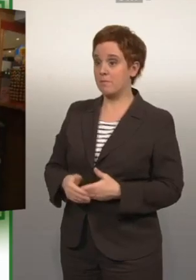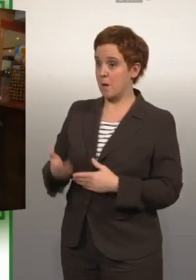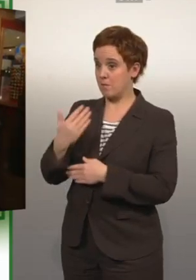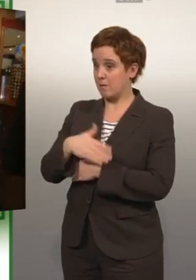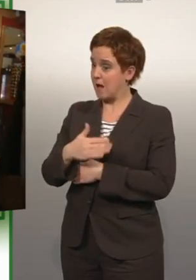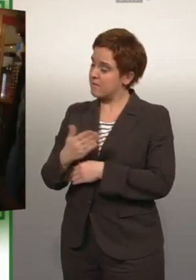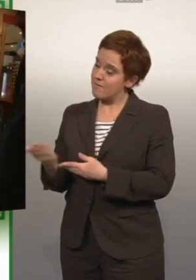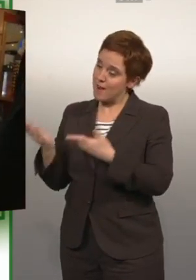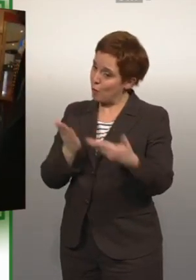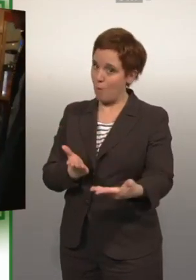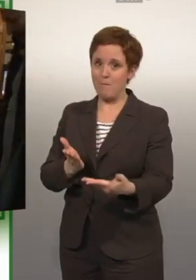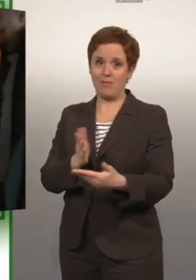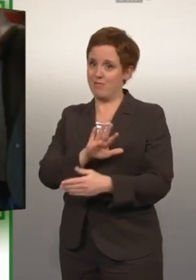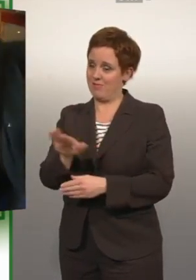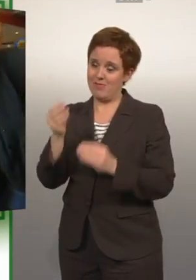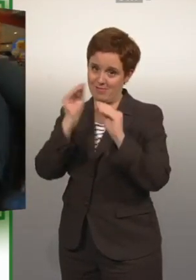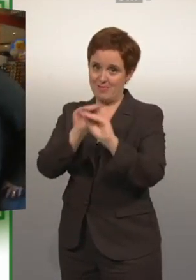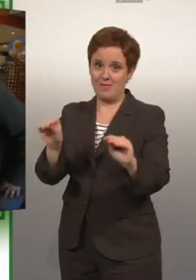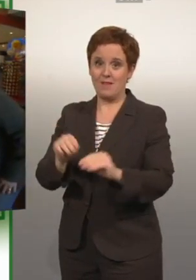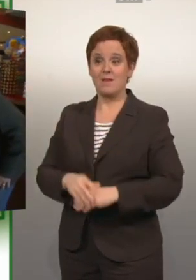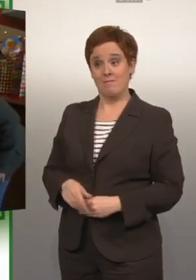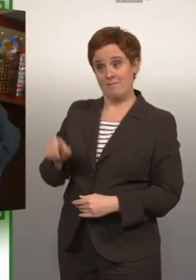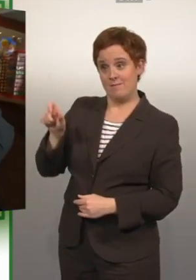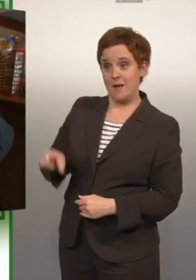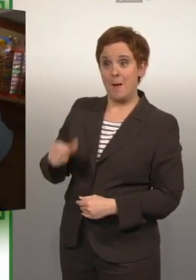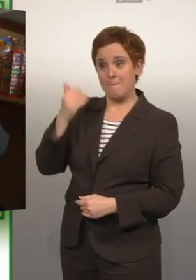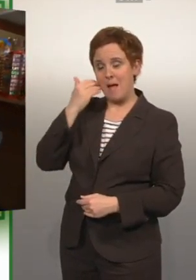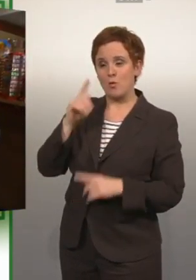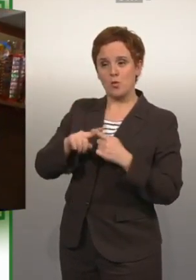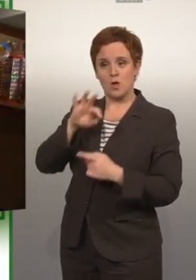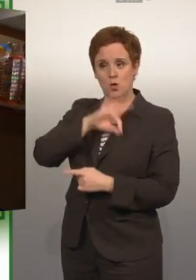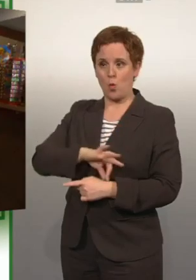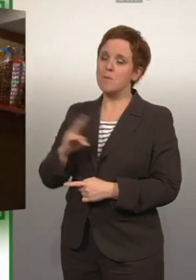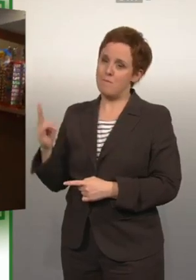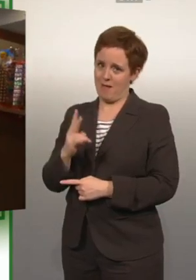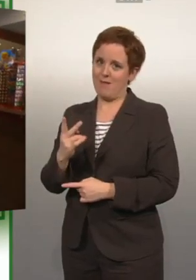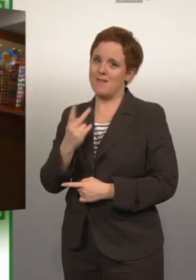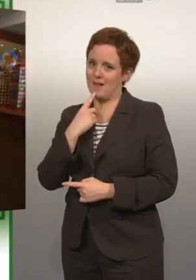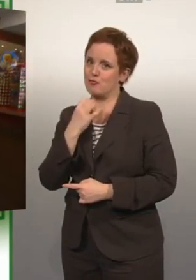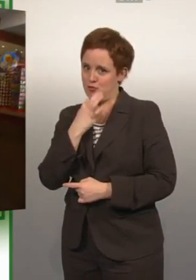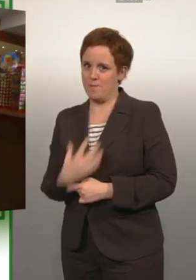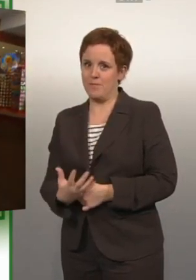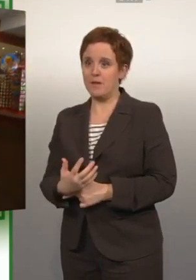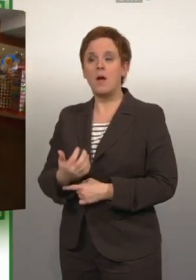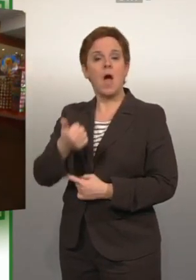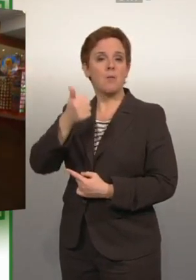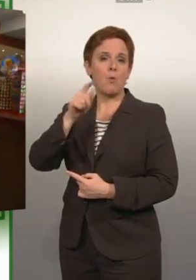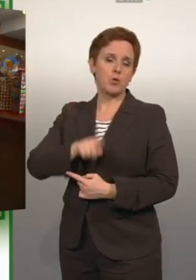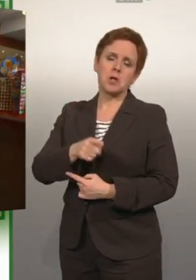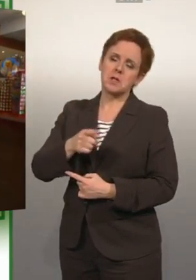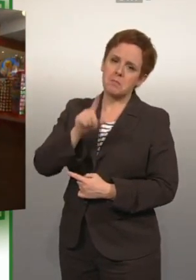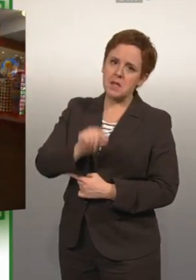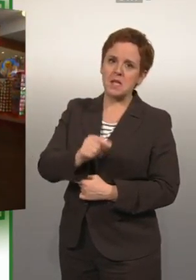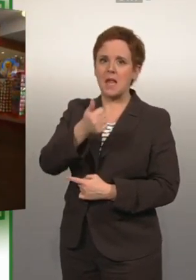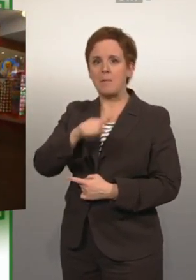Gast sei hier willkommen, versichert man uns. Johann Putz und sein Sohn Markus können das bestätigen. Mindestens einmal im Monat kommen